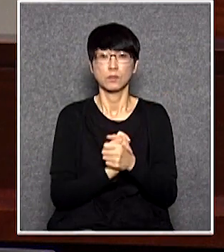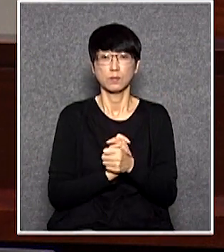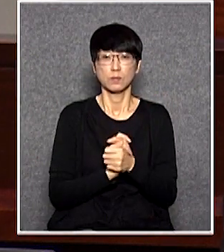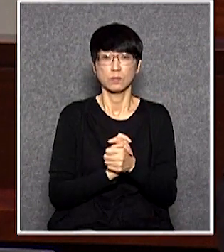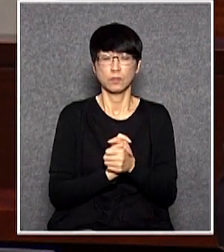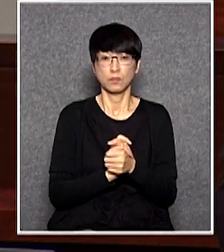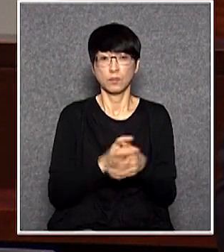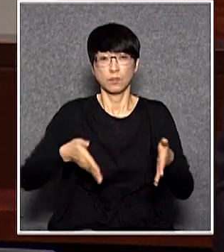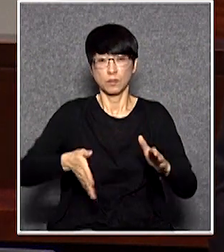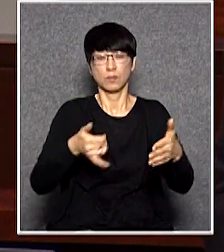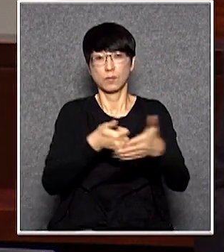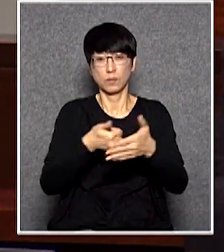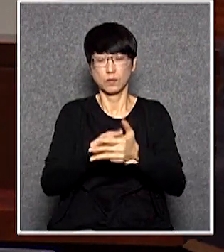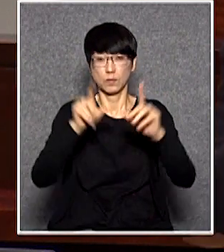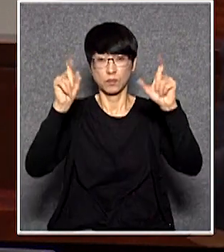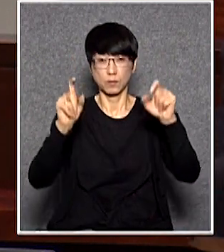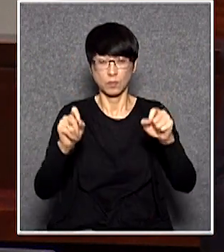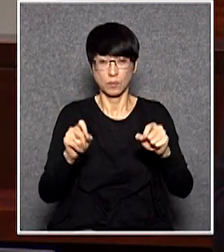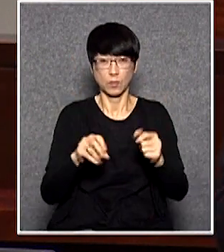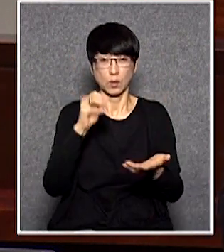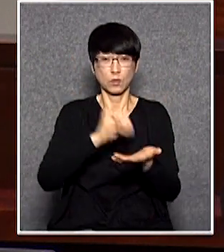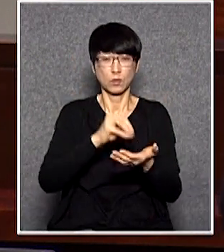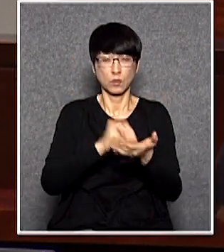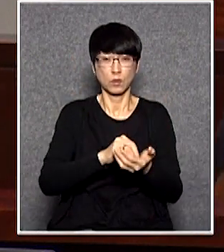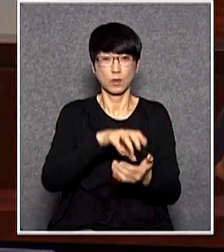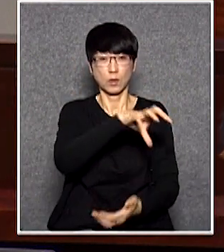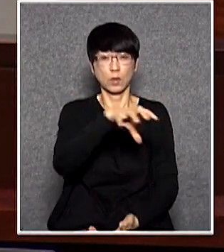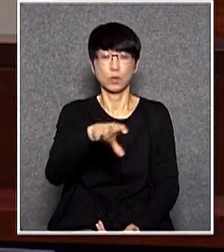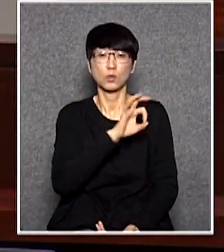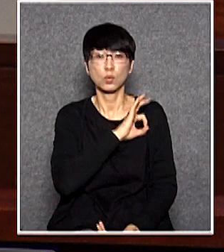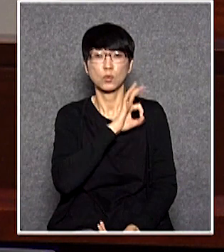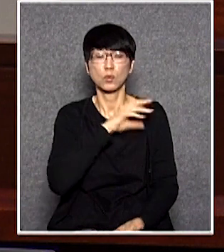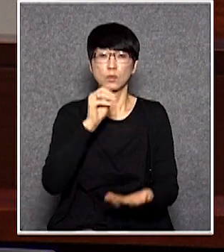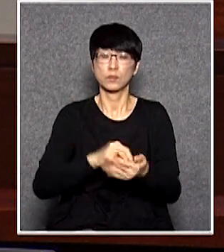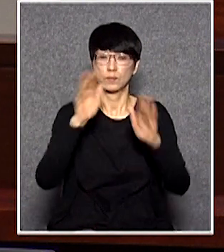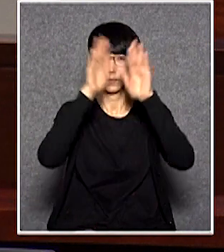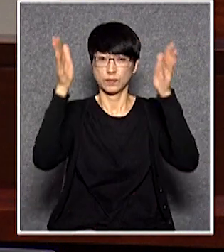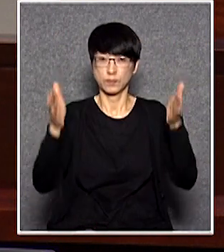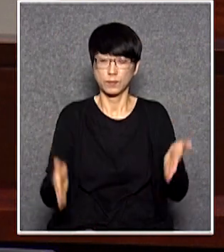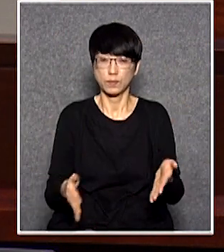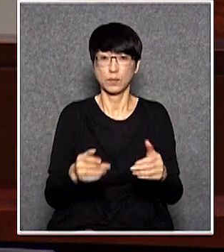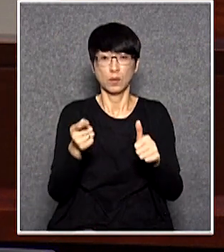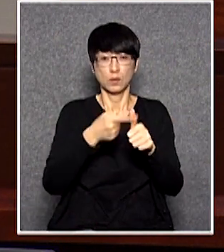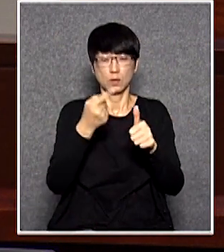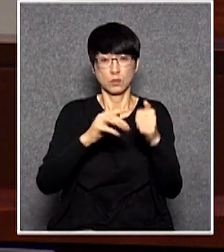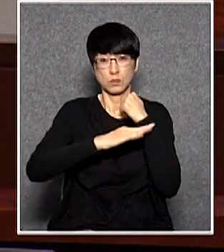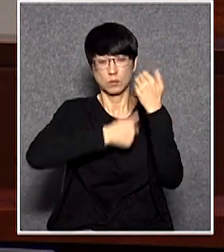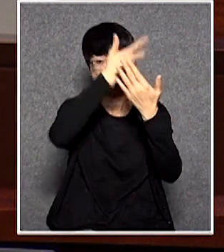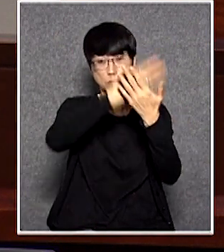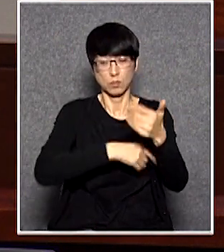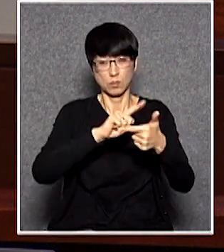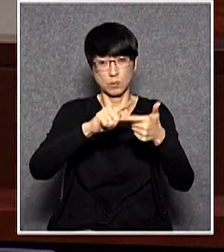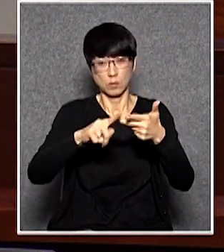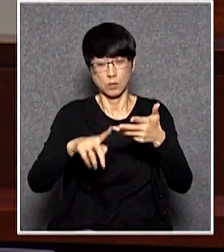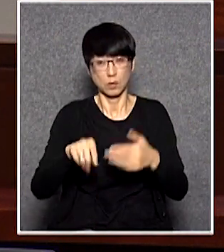關左階的定義那個生殺大權是拿在區議會那裡的包括制定店部左階執法優次的準則列舉黑